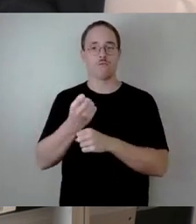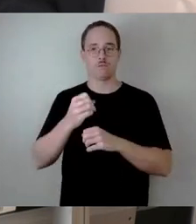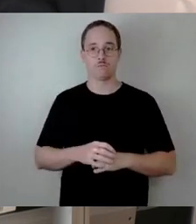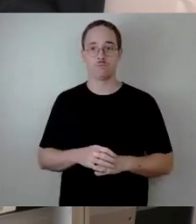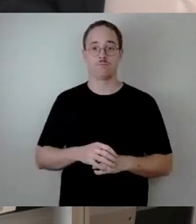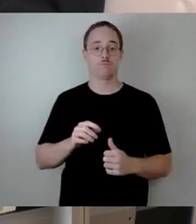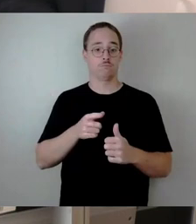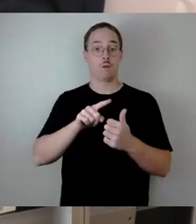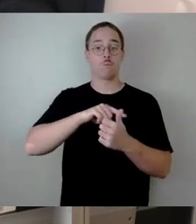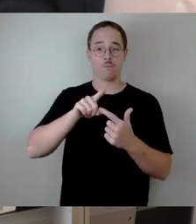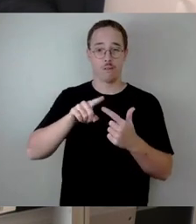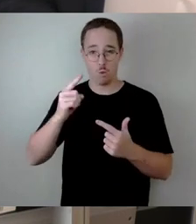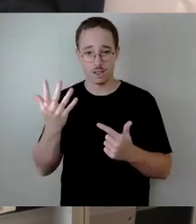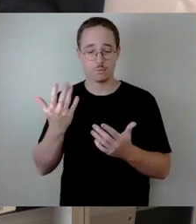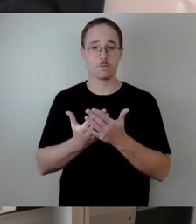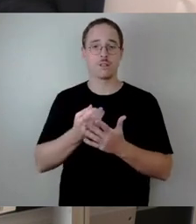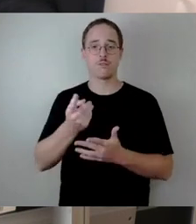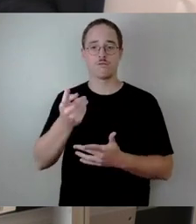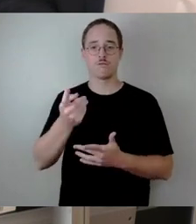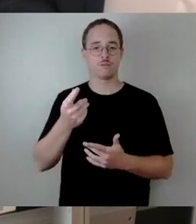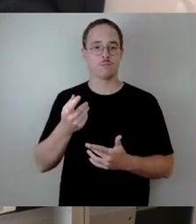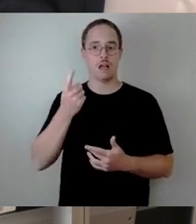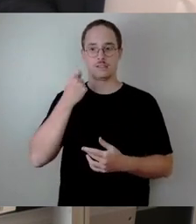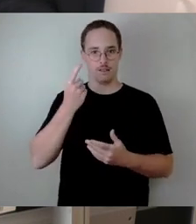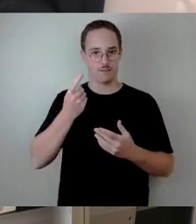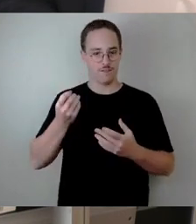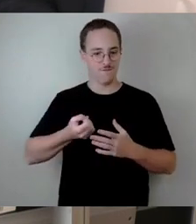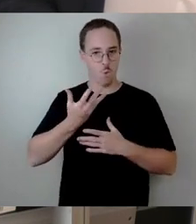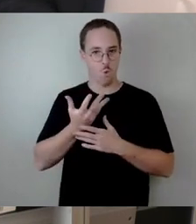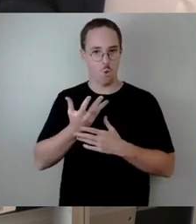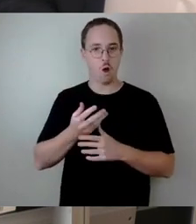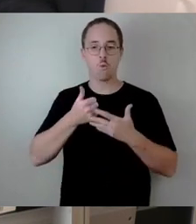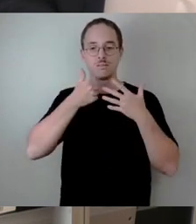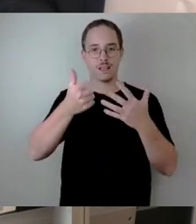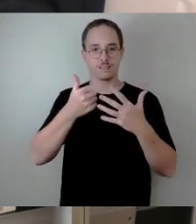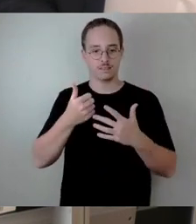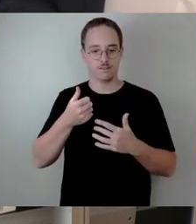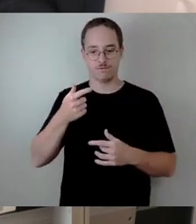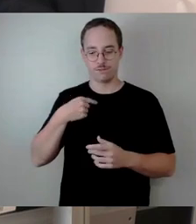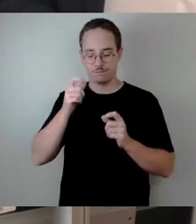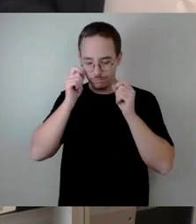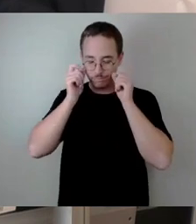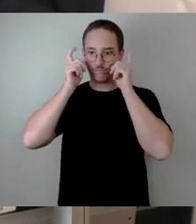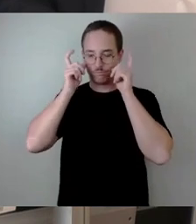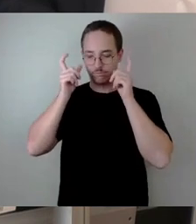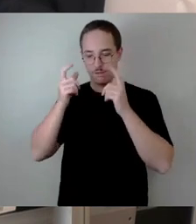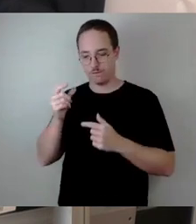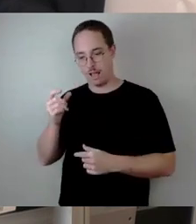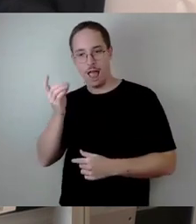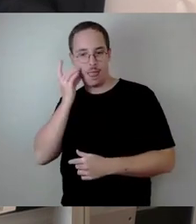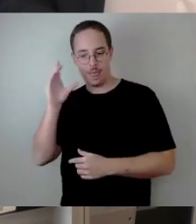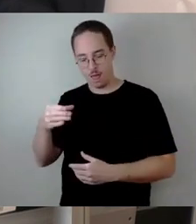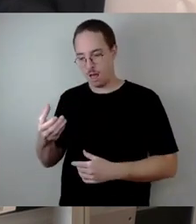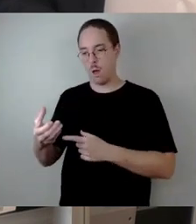Der eine oder andere wird gestern Morgen um sechs geweckt worden sein mit einer kleinen Warnung, dass also das Fernwärmenetz gestört ist und dass man